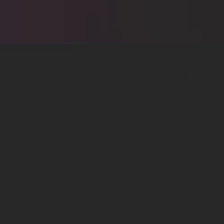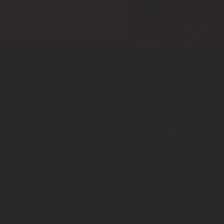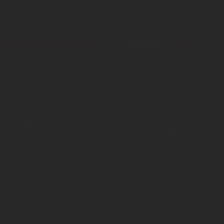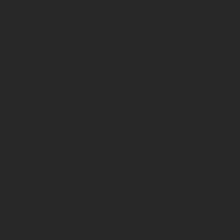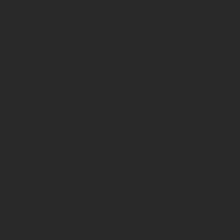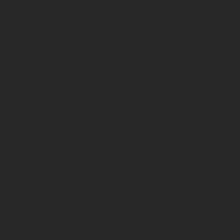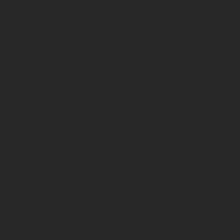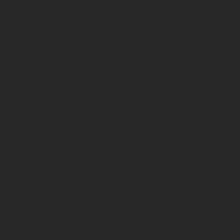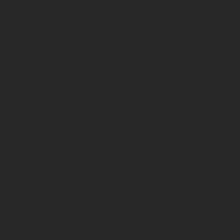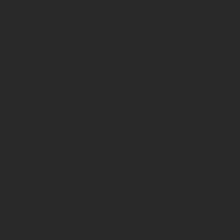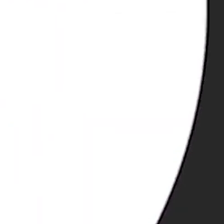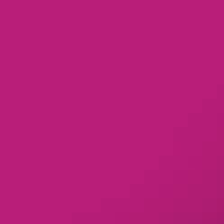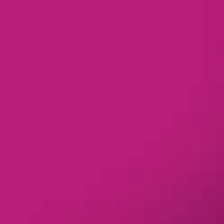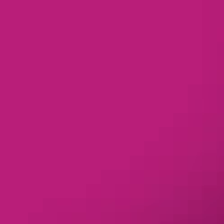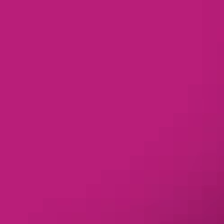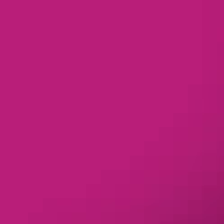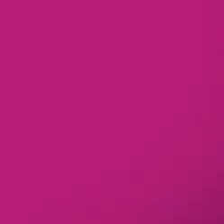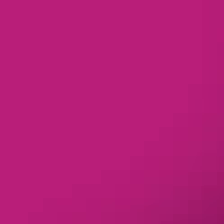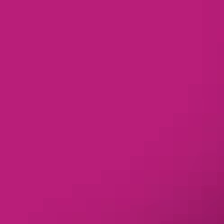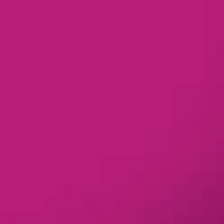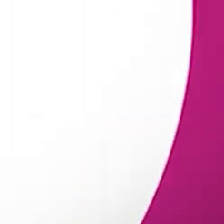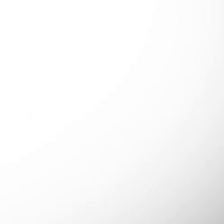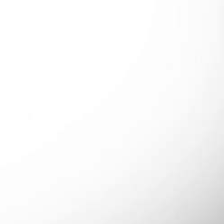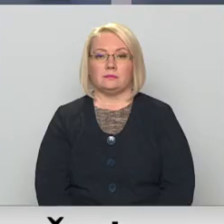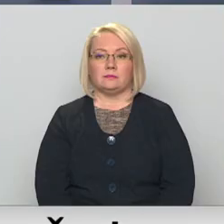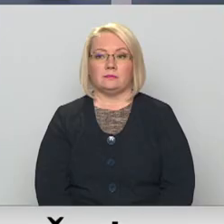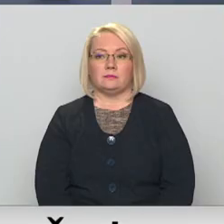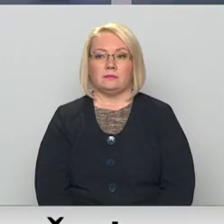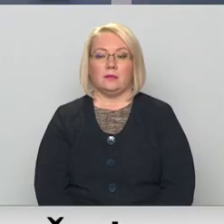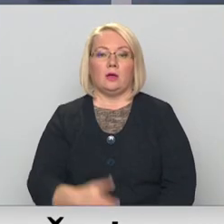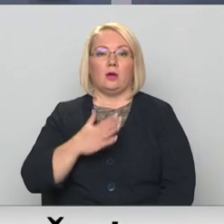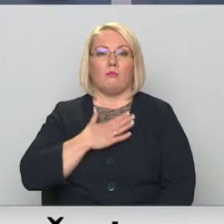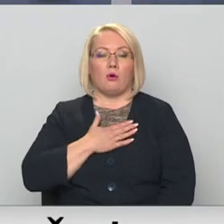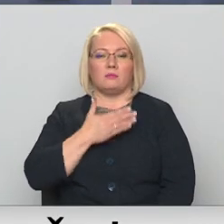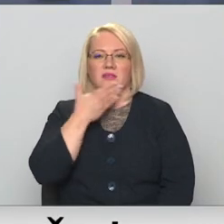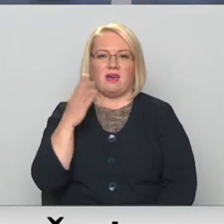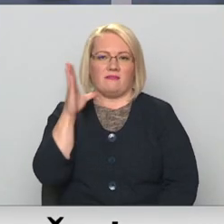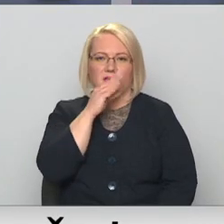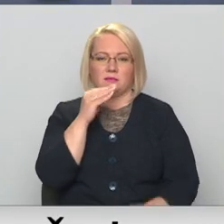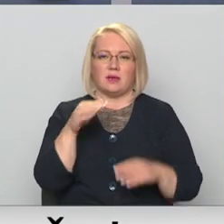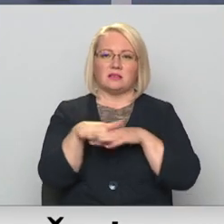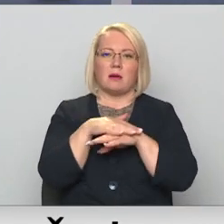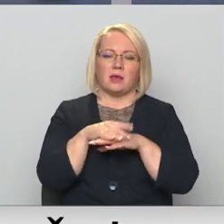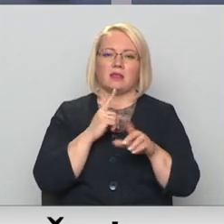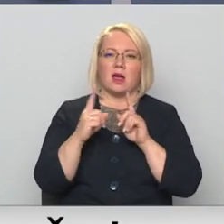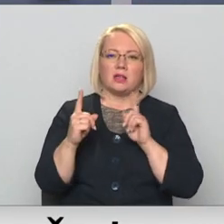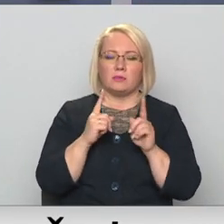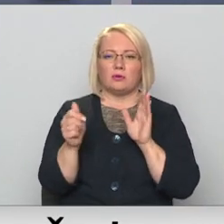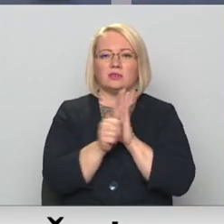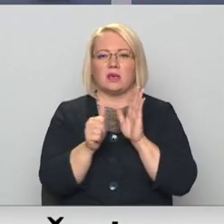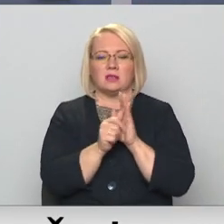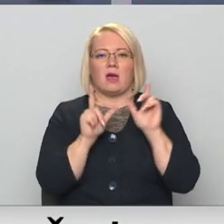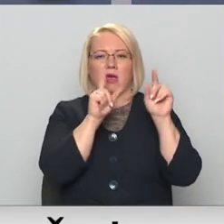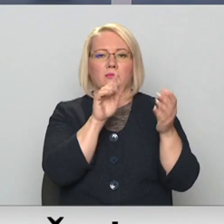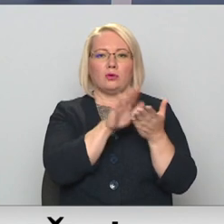Re, visi ēters ir te! Mums vairs nav iespējas ar sabiedrisko transportu sestdienās tikt